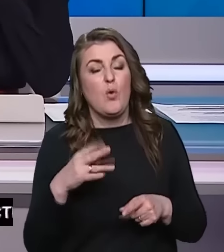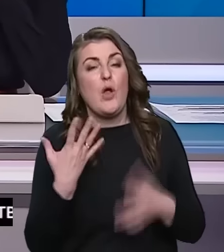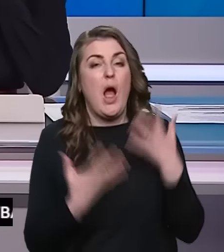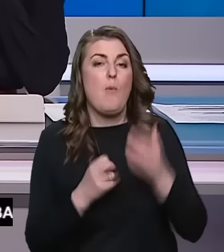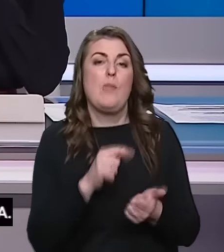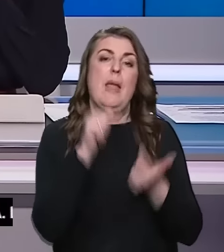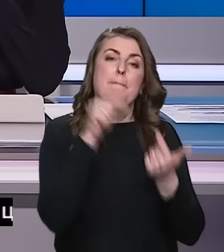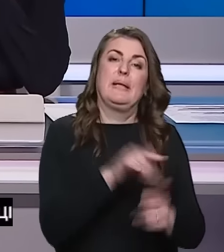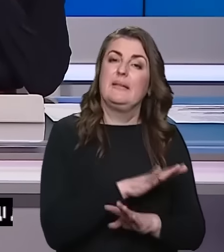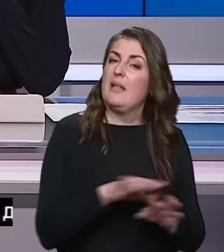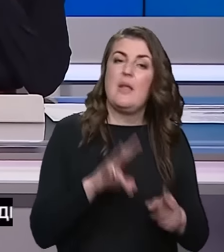придатний, або непридатний. Дякую. Дякую.